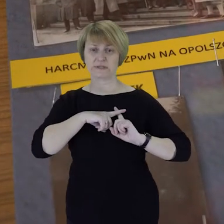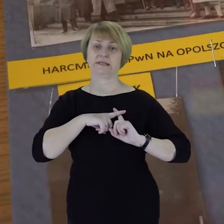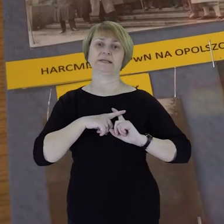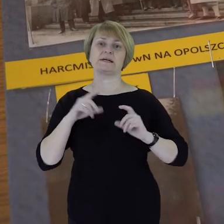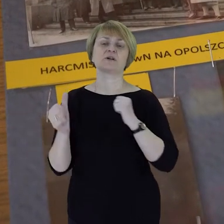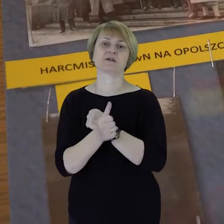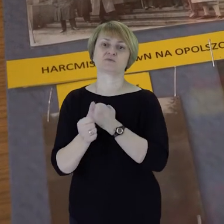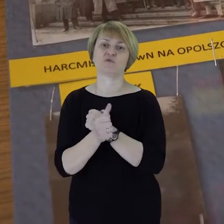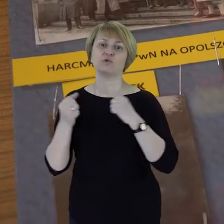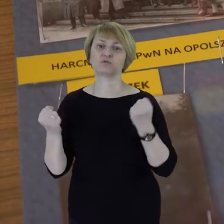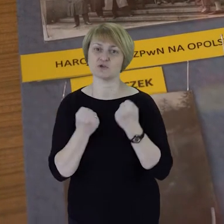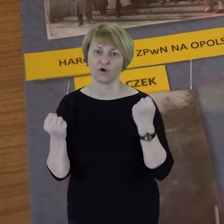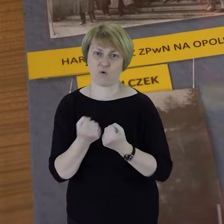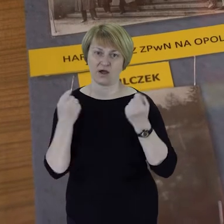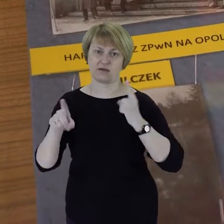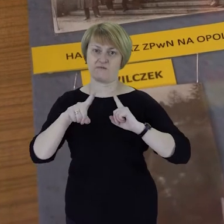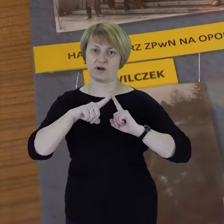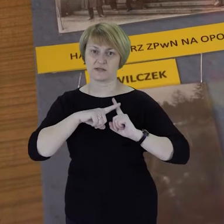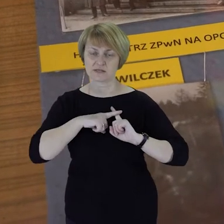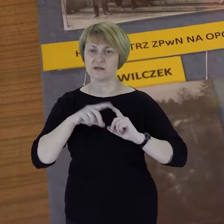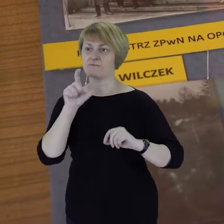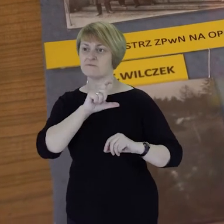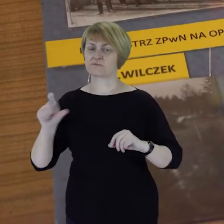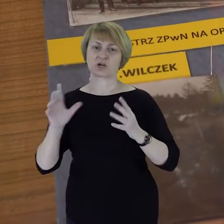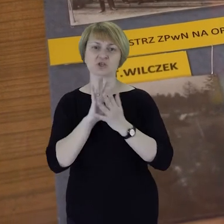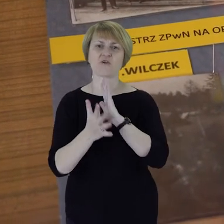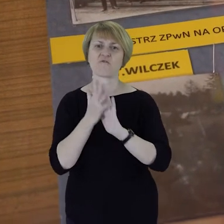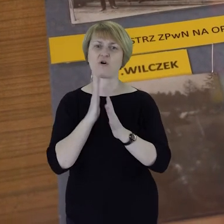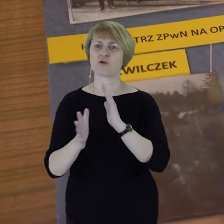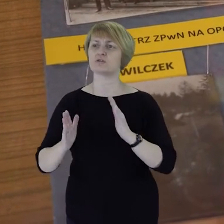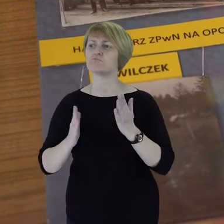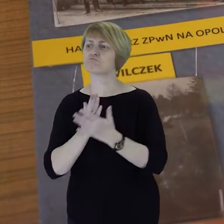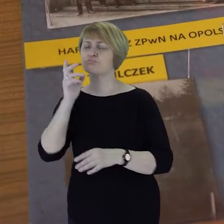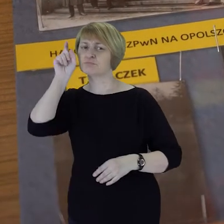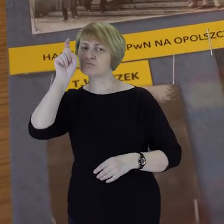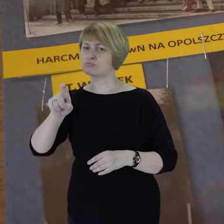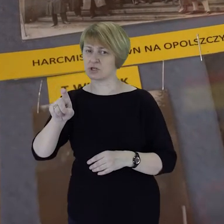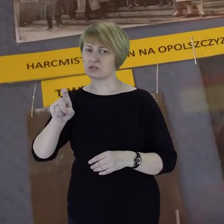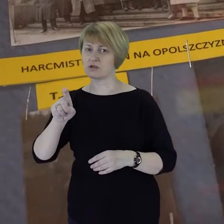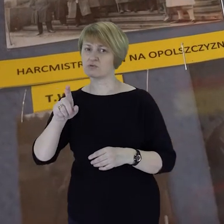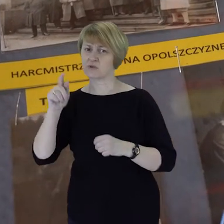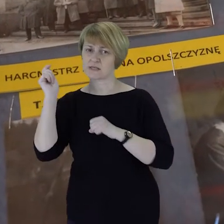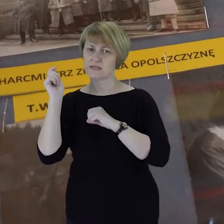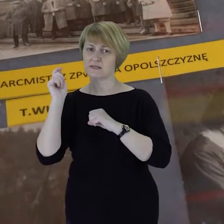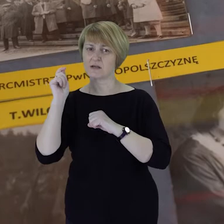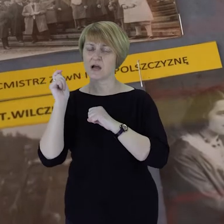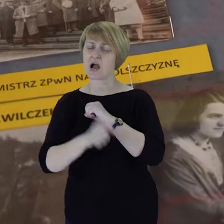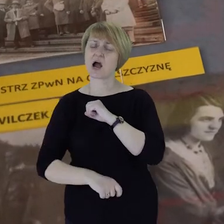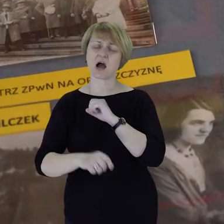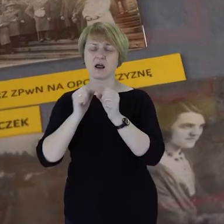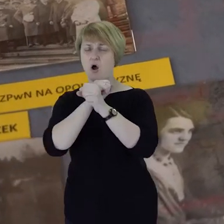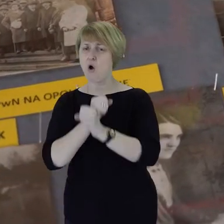która za to, że działała w tym harcerstwie w czasie wojny została przez Niemców osadzona w obozie